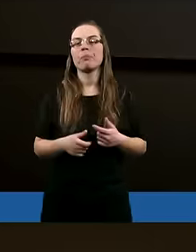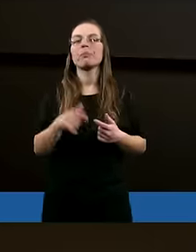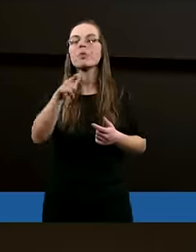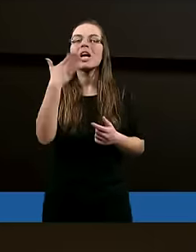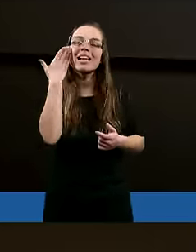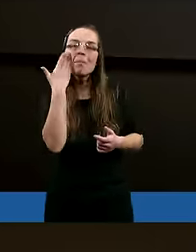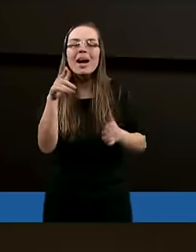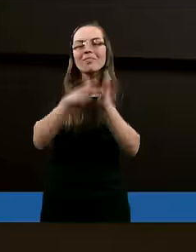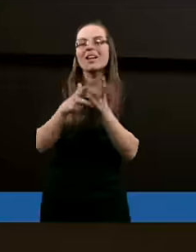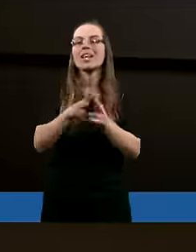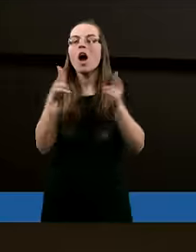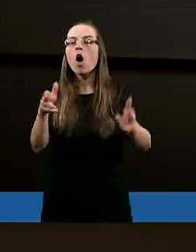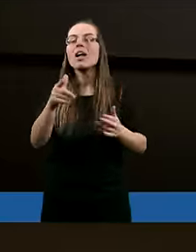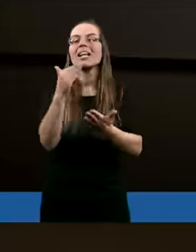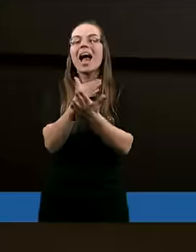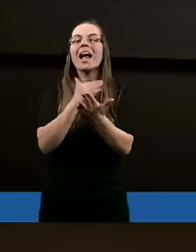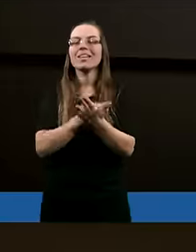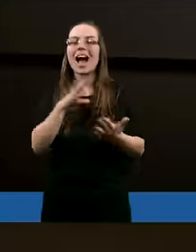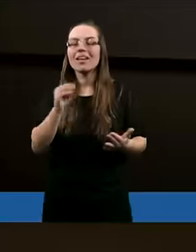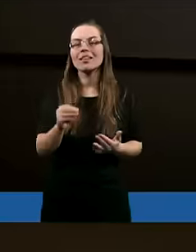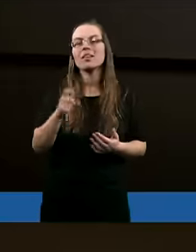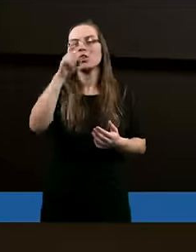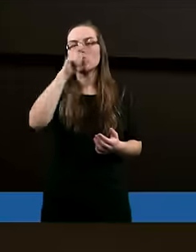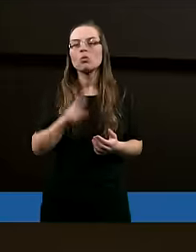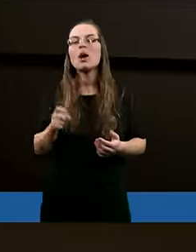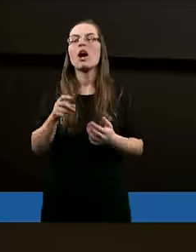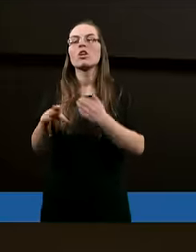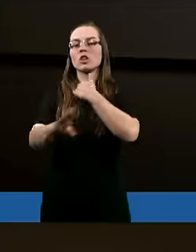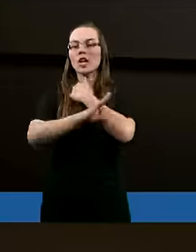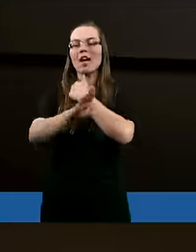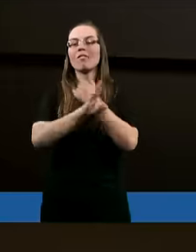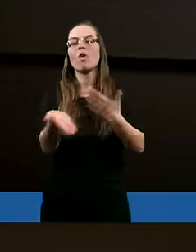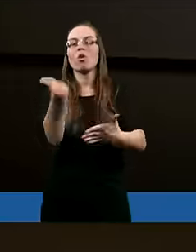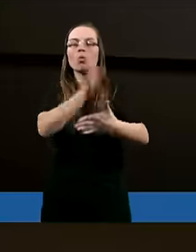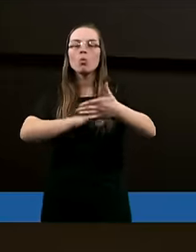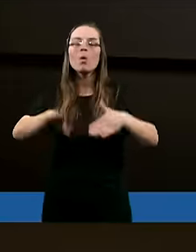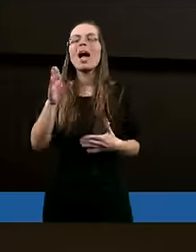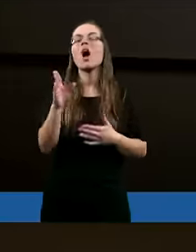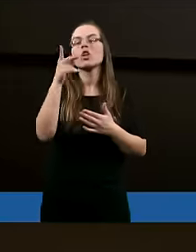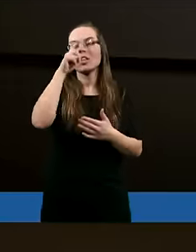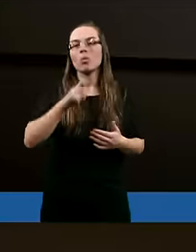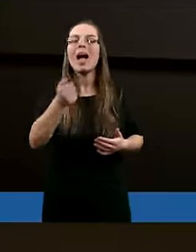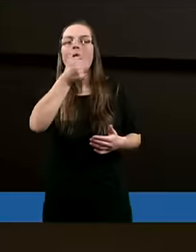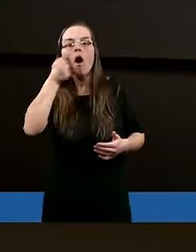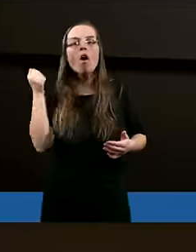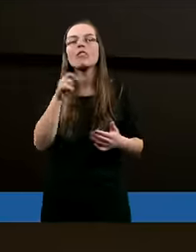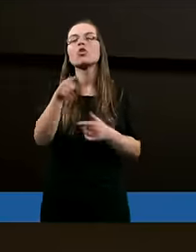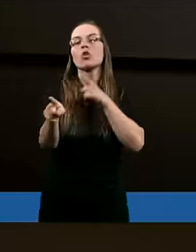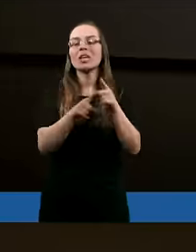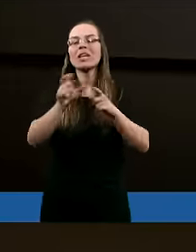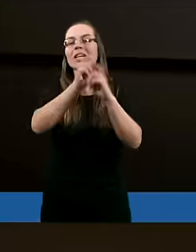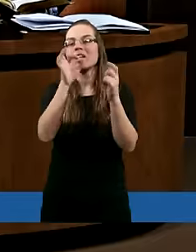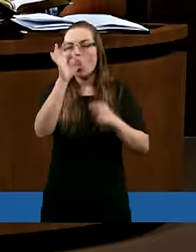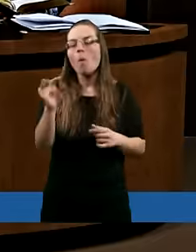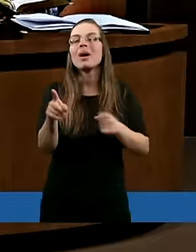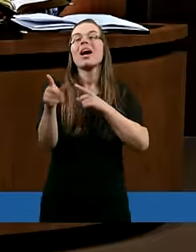określenie dosadne. Złe drzewo rodzi złe owoce. Czyli całość. A